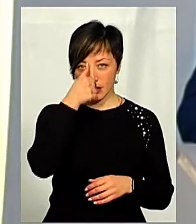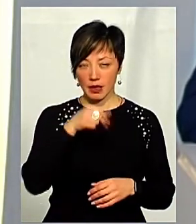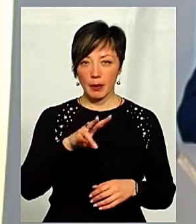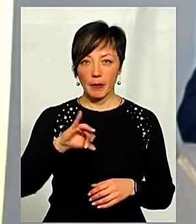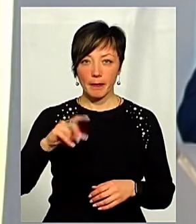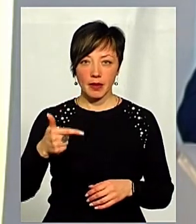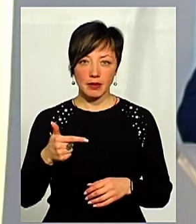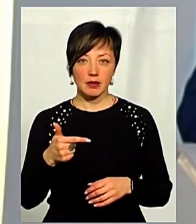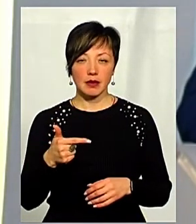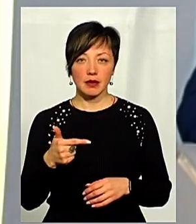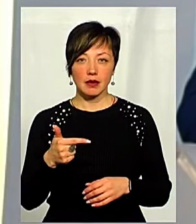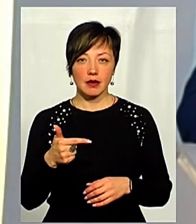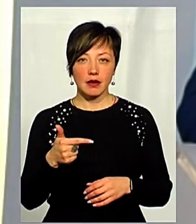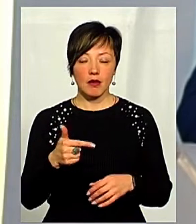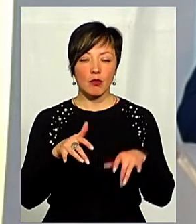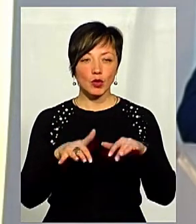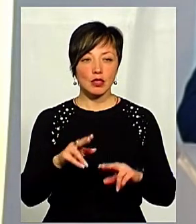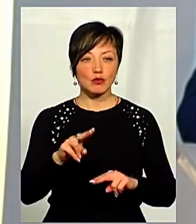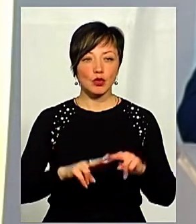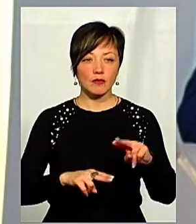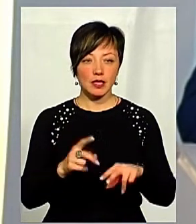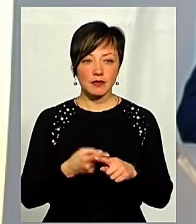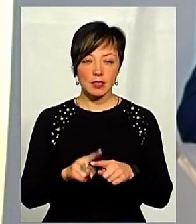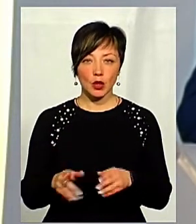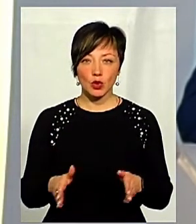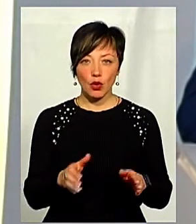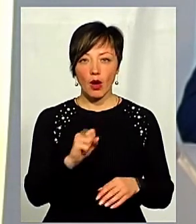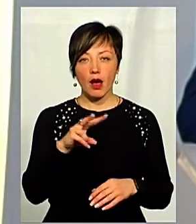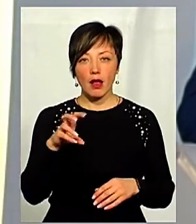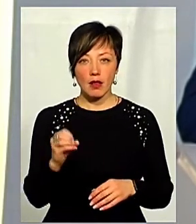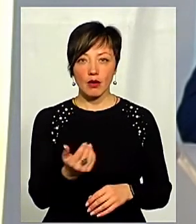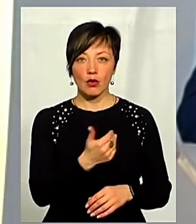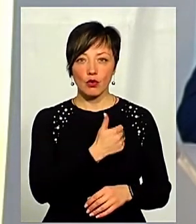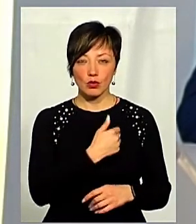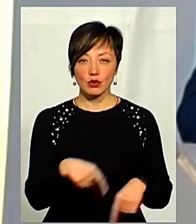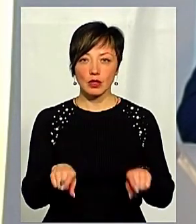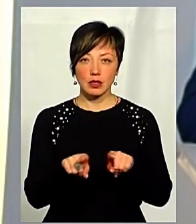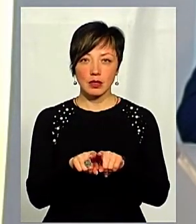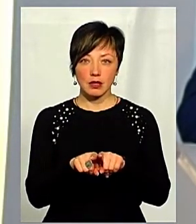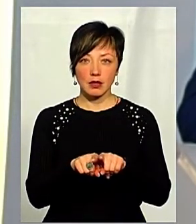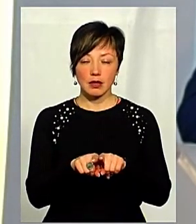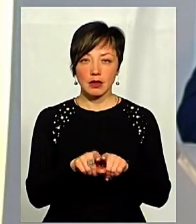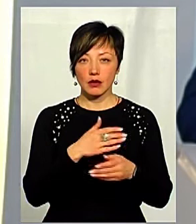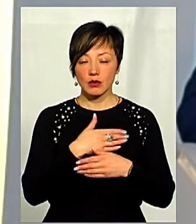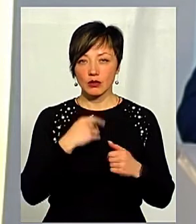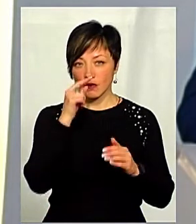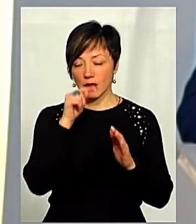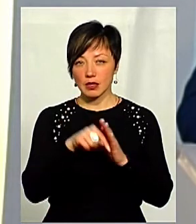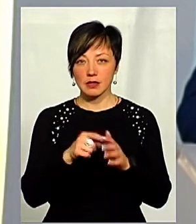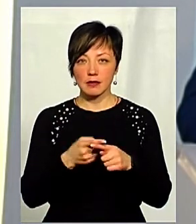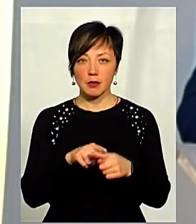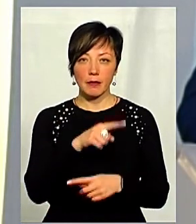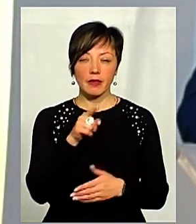липень, ми вийдемо на саме безпосередній процес будівництва цієї дороги. Але я не хочу, знаєте, так, як ти кажеш, лазити на питання, тому що,